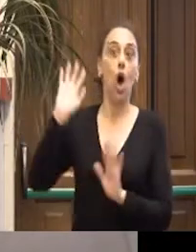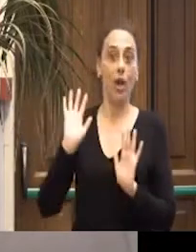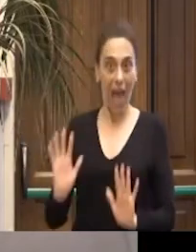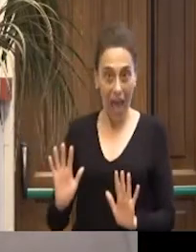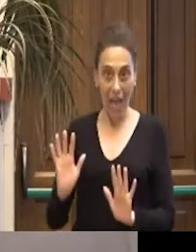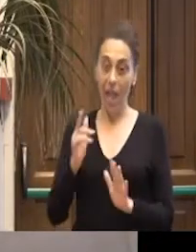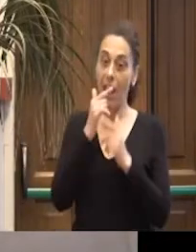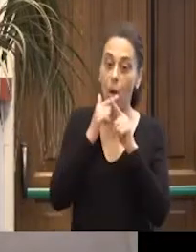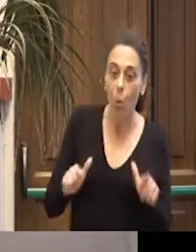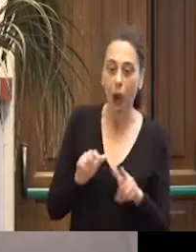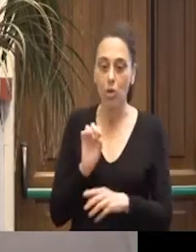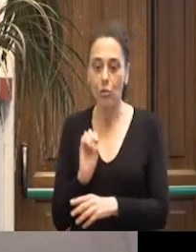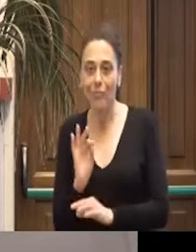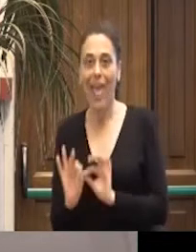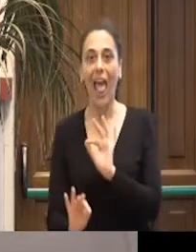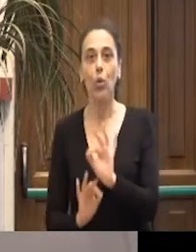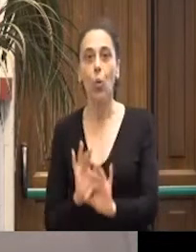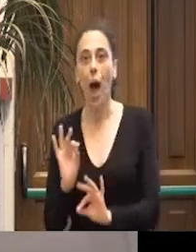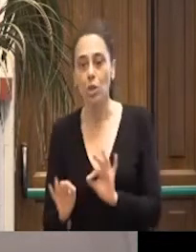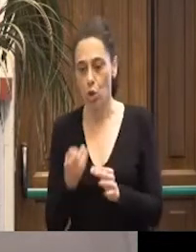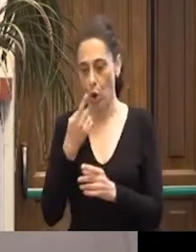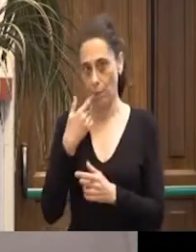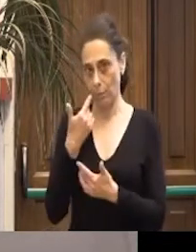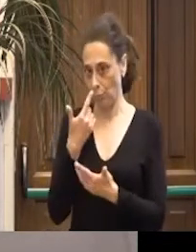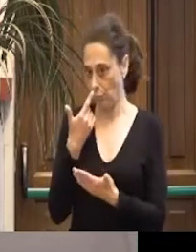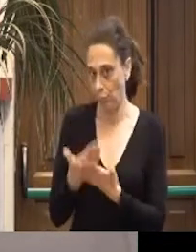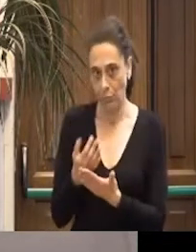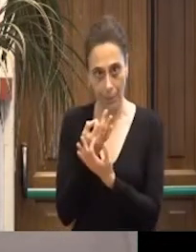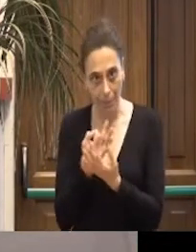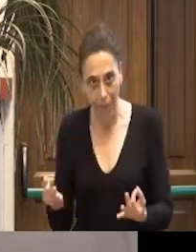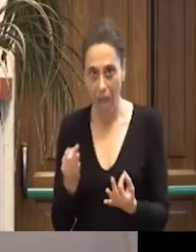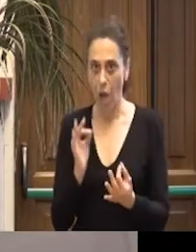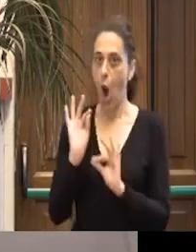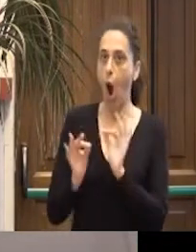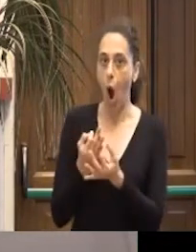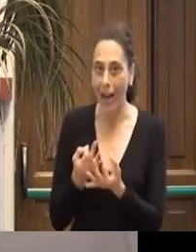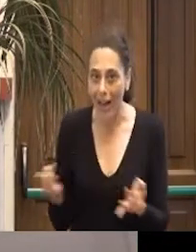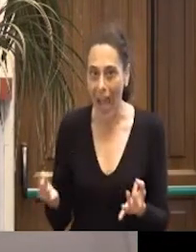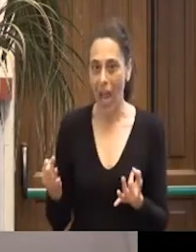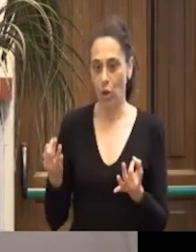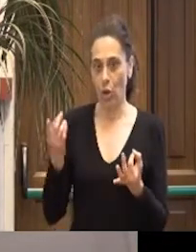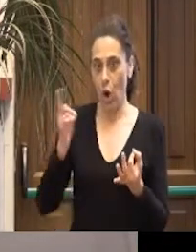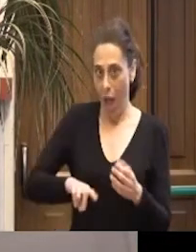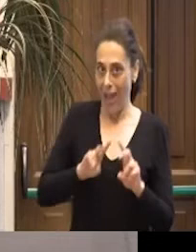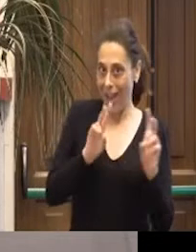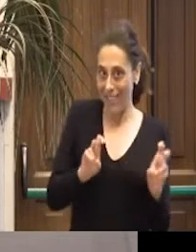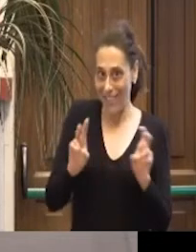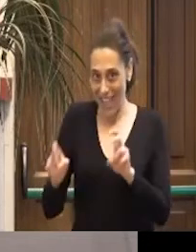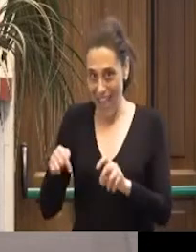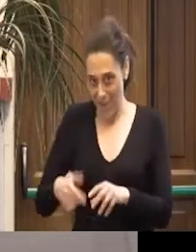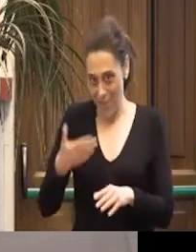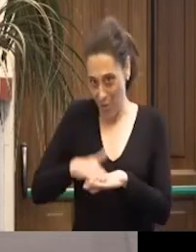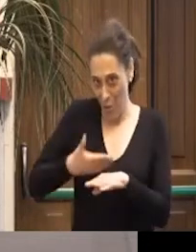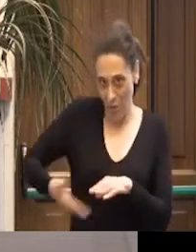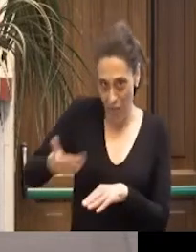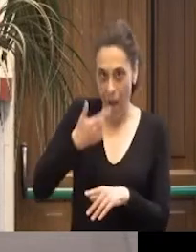al linguaggio corretto e a un linguaggio come sui temi che stiamo trattando, appunto in